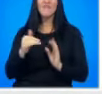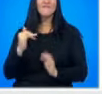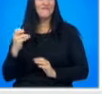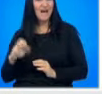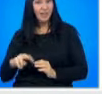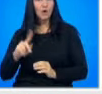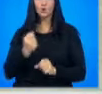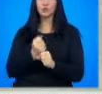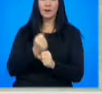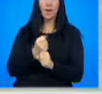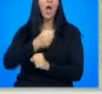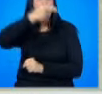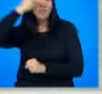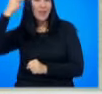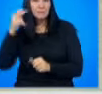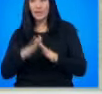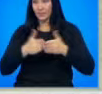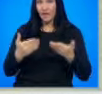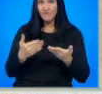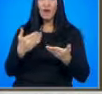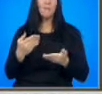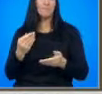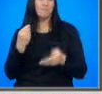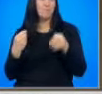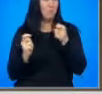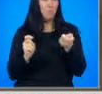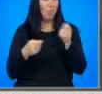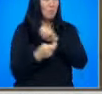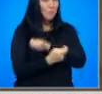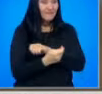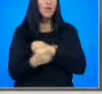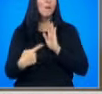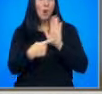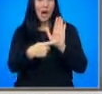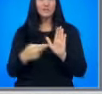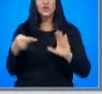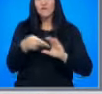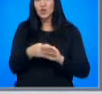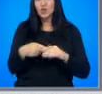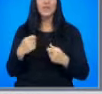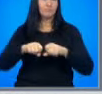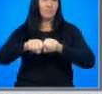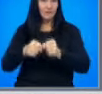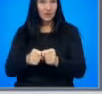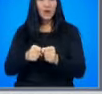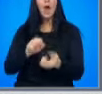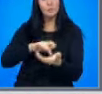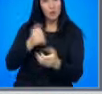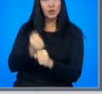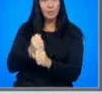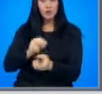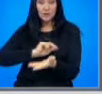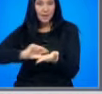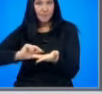надписът «Дневникът е подправен» е показал, че флажката дава дефект. Защитата на машината е сработила и са се изписали думите,